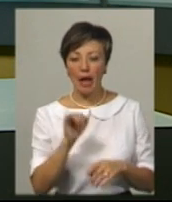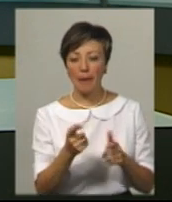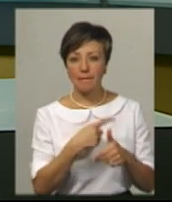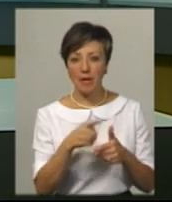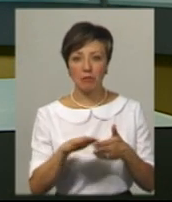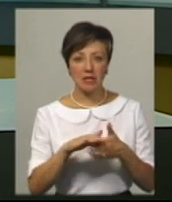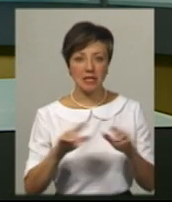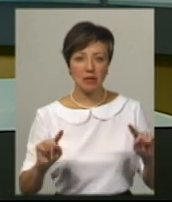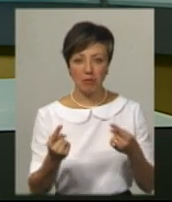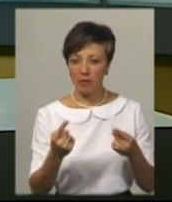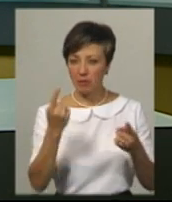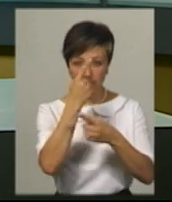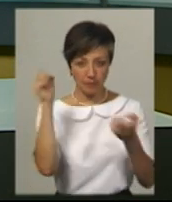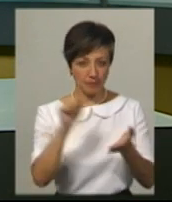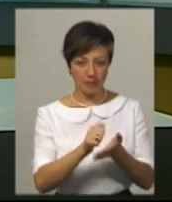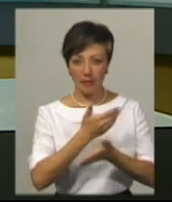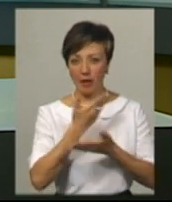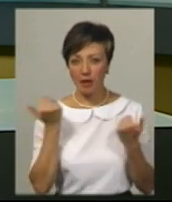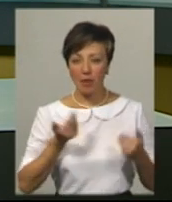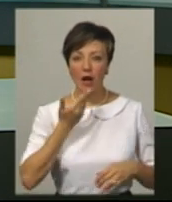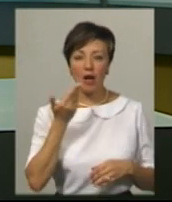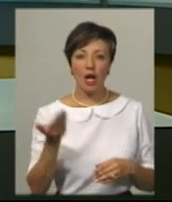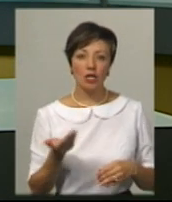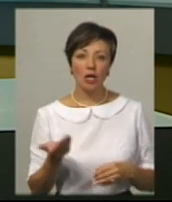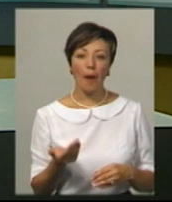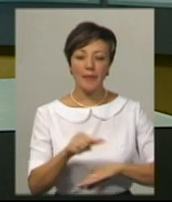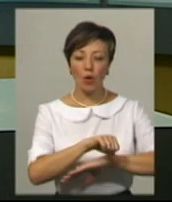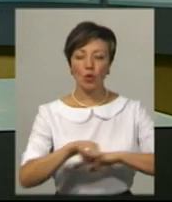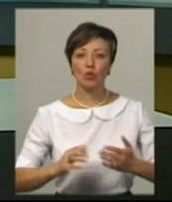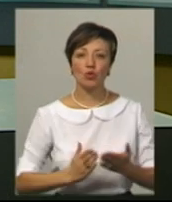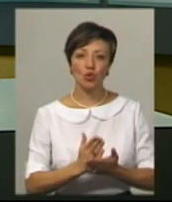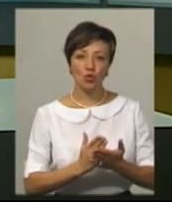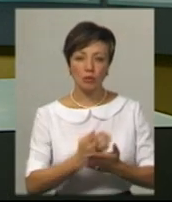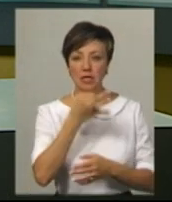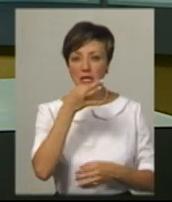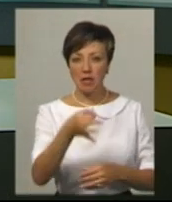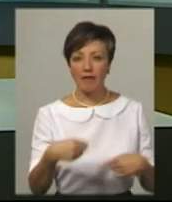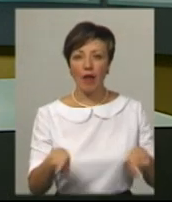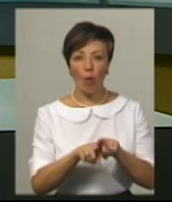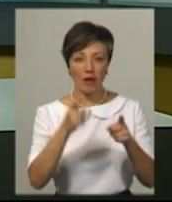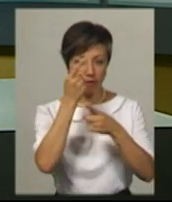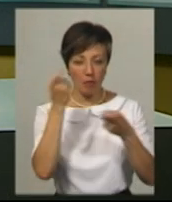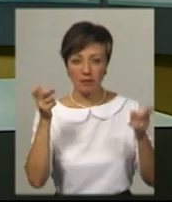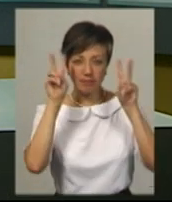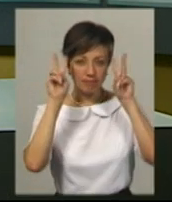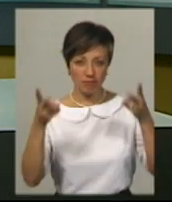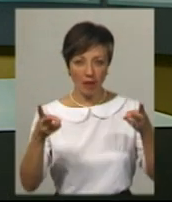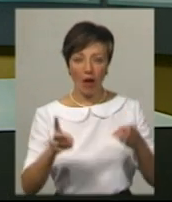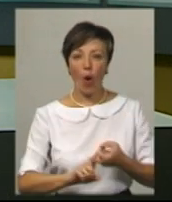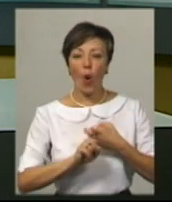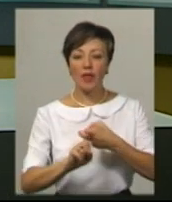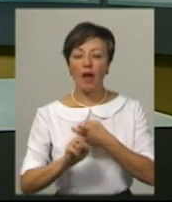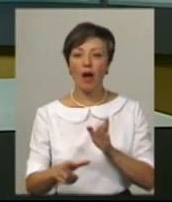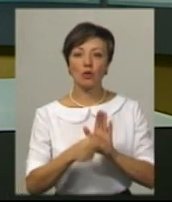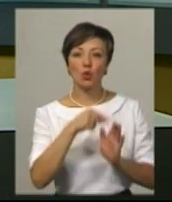прізвищ затриманих ФСБ не публікує. Речник Державної прикордонної служби Андрій Демченко сказав, такою інформацією не володіє. Контактів